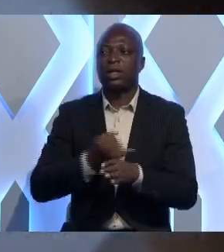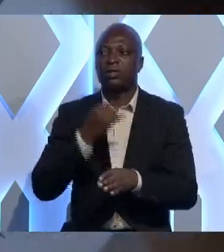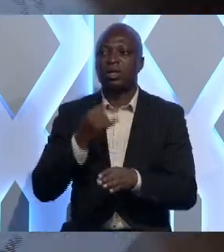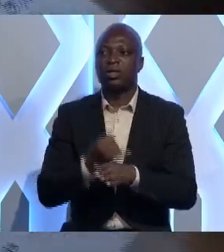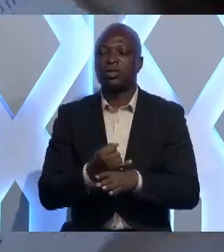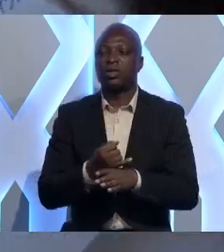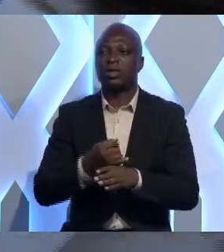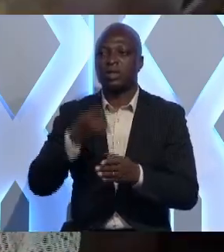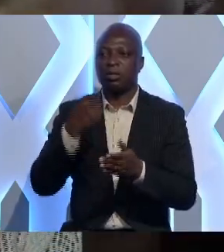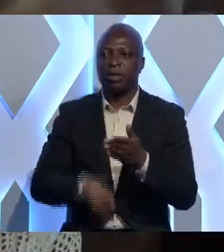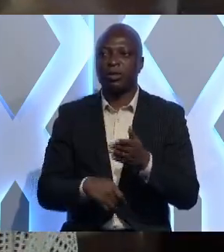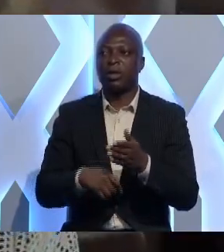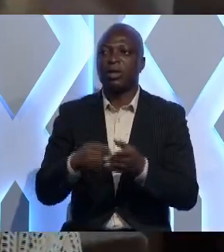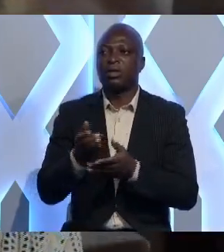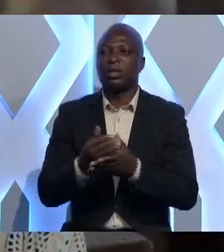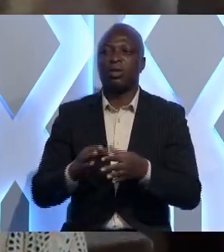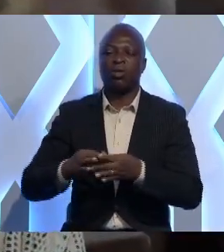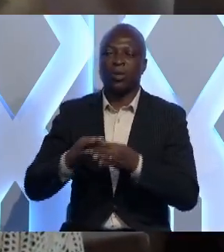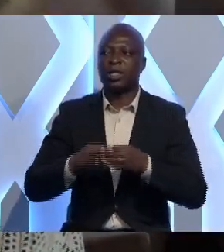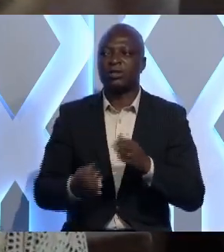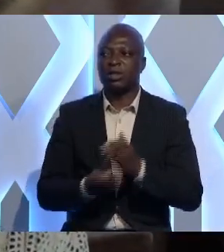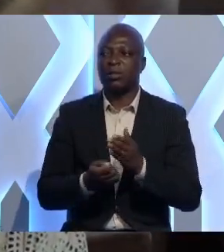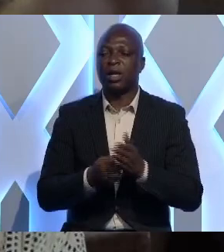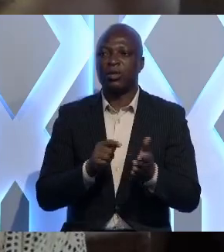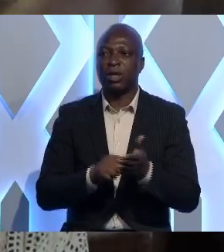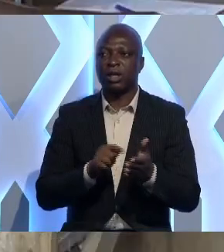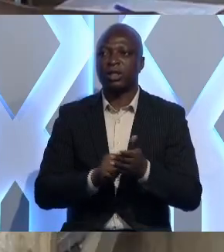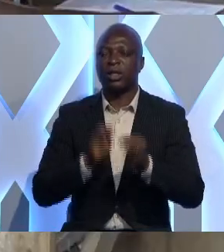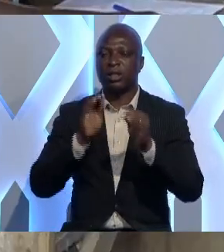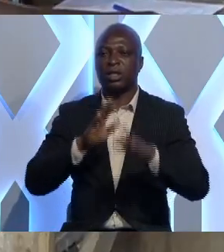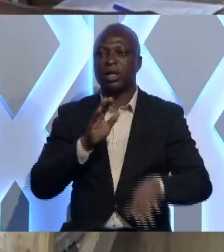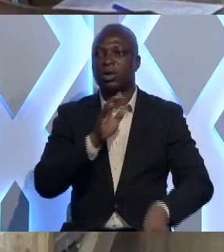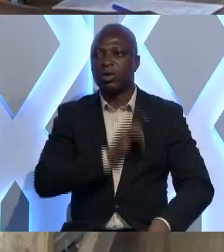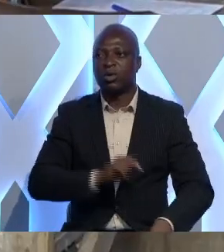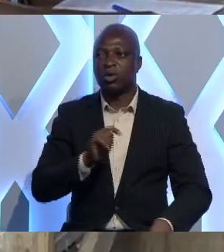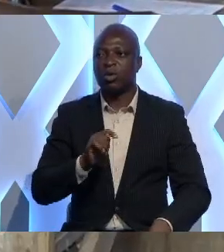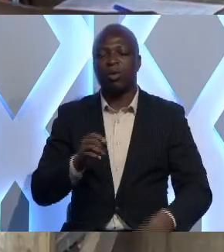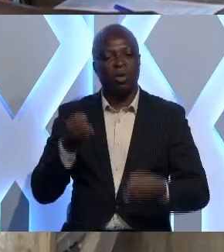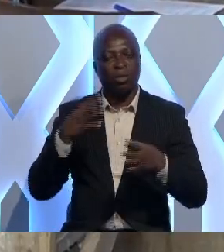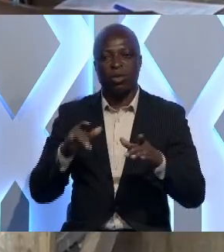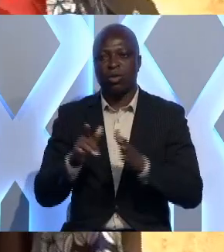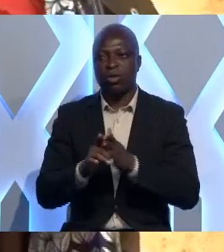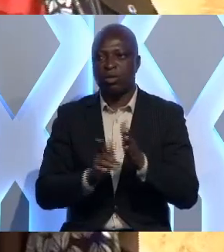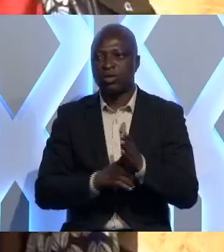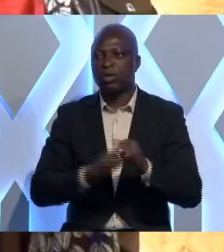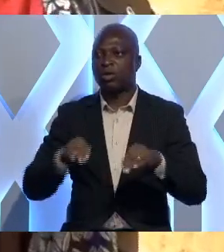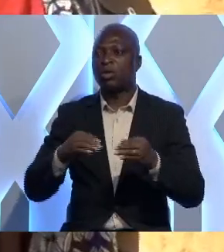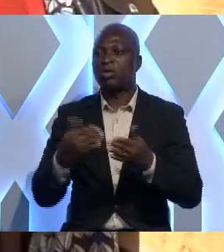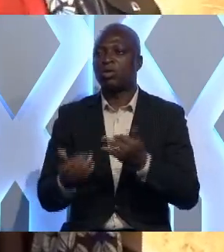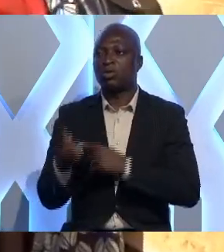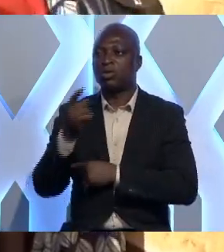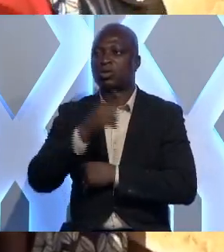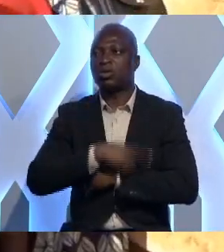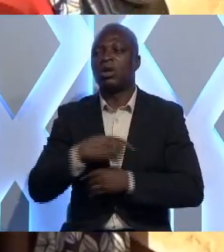d'autres primes, la création d'une coopérative d'épargne et de crédit des enseignants du Togo. Autant de mesures qui donnent de nos jours